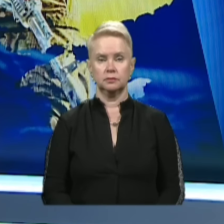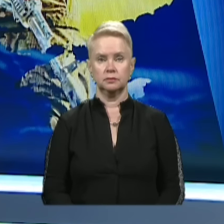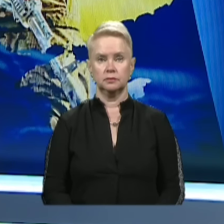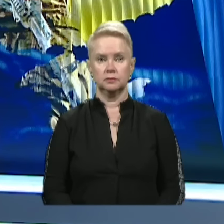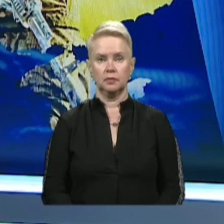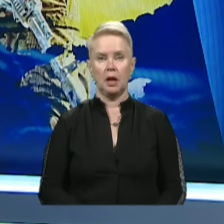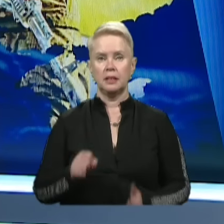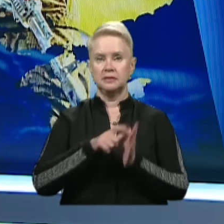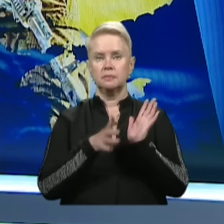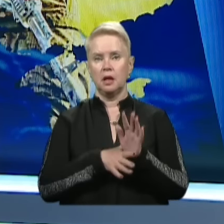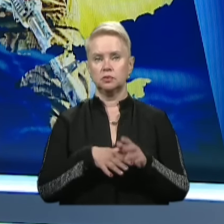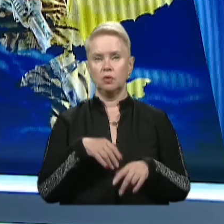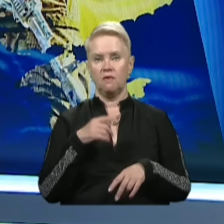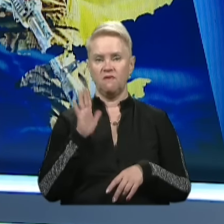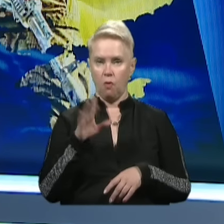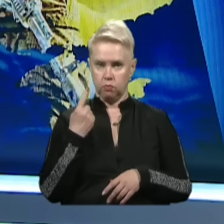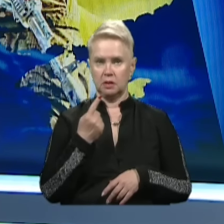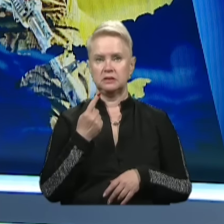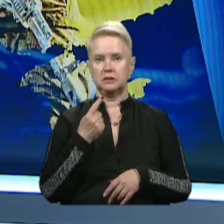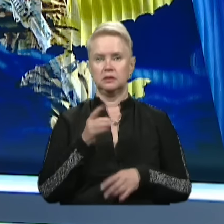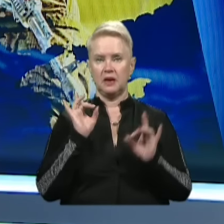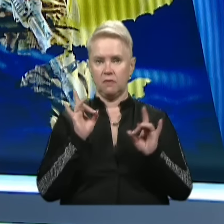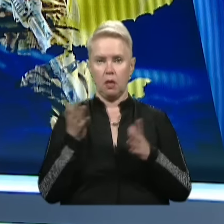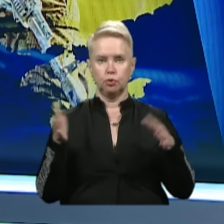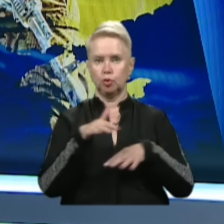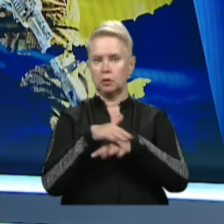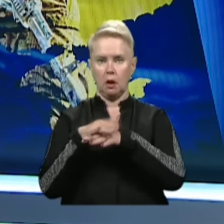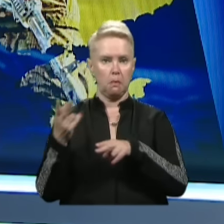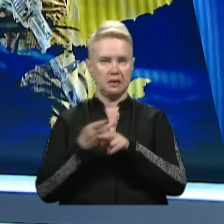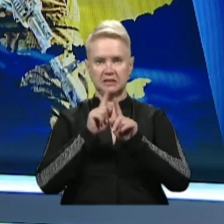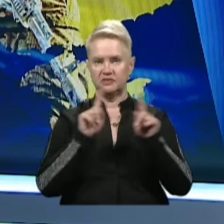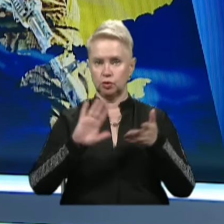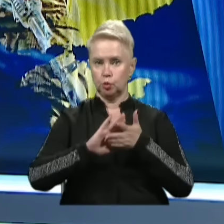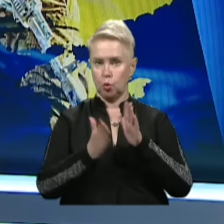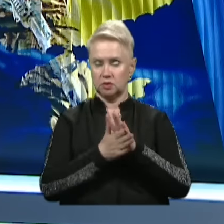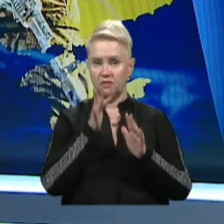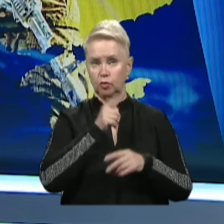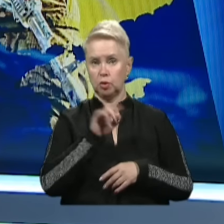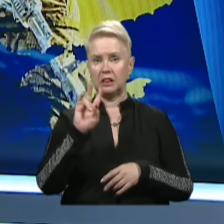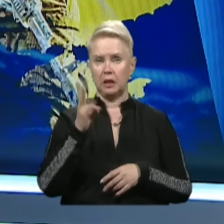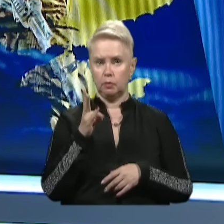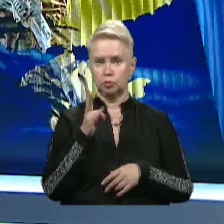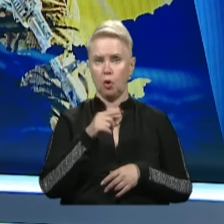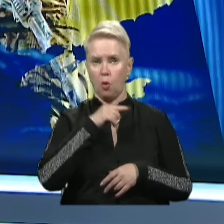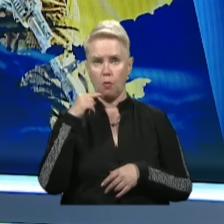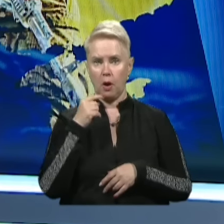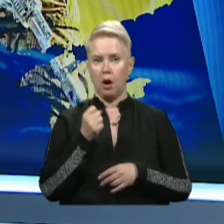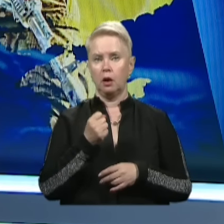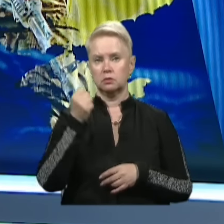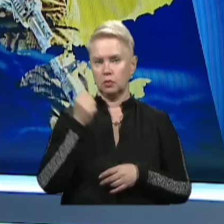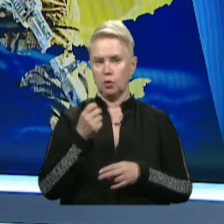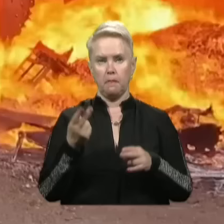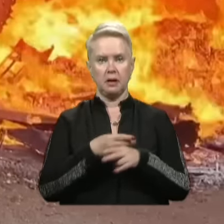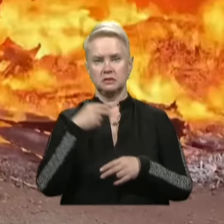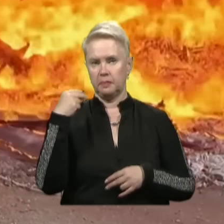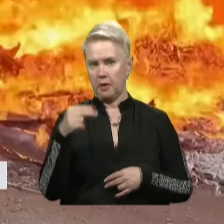На 17-ту в області з тривогами, проте на більшості територій без надзвичайних ситуацій. Водночас Нікопольщину окупанти атакують практично